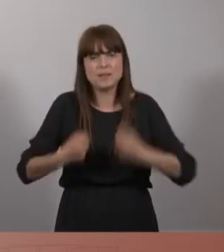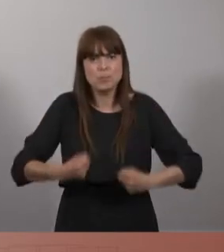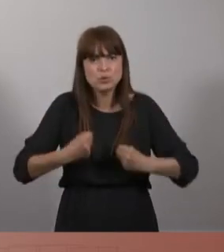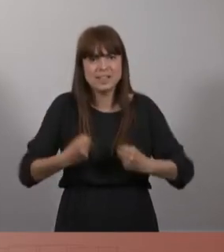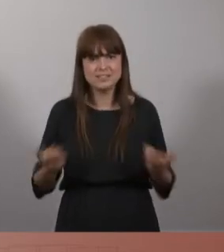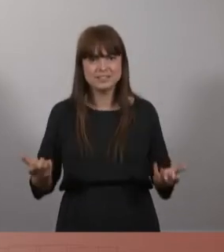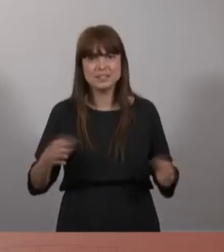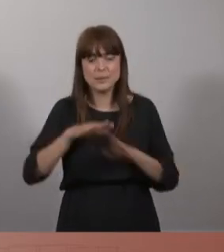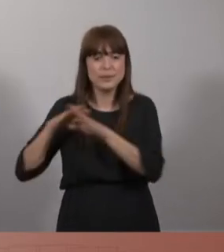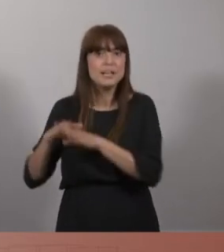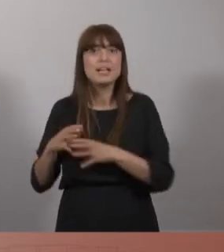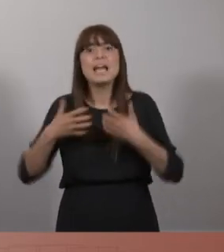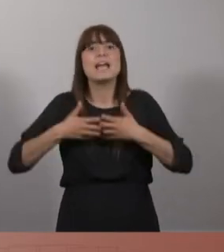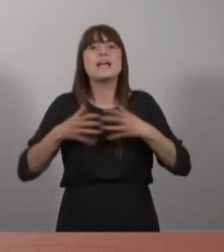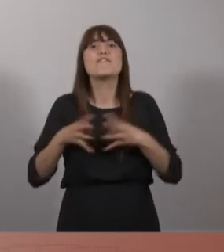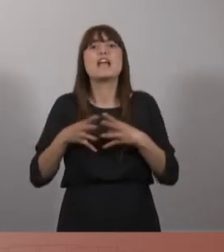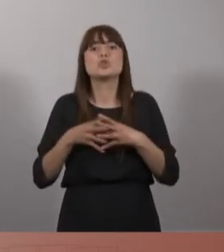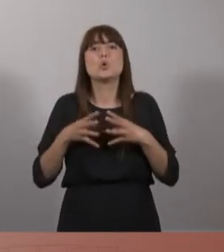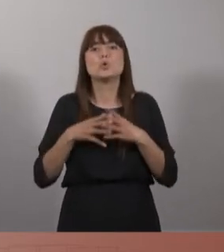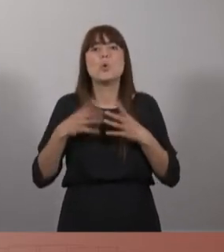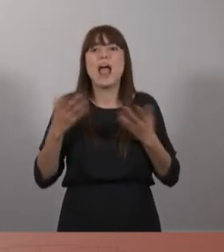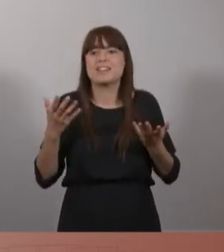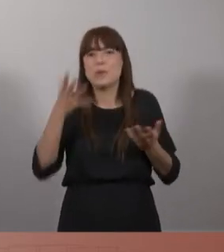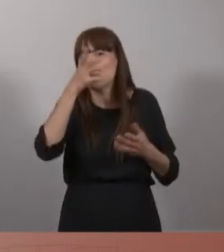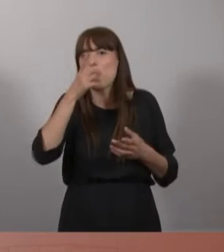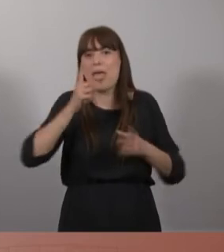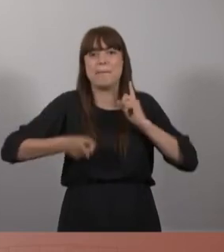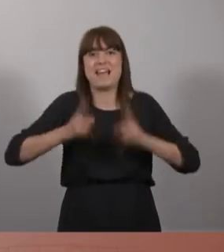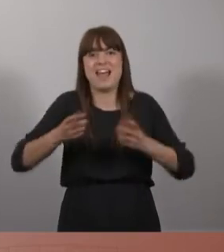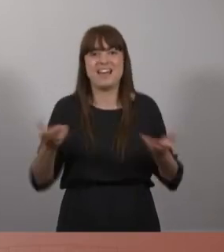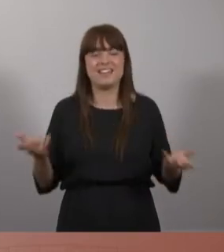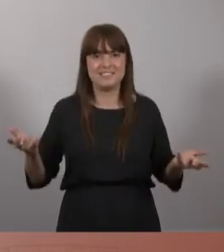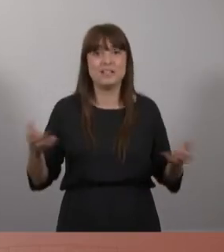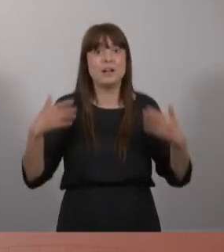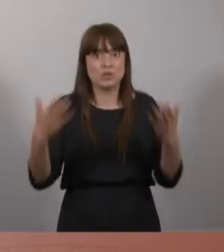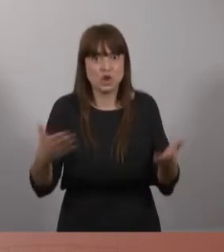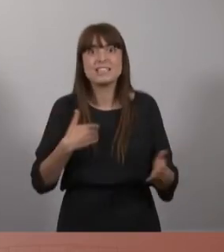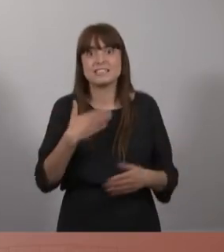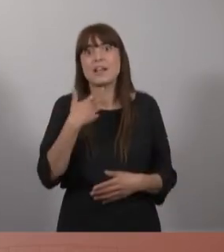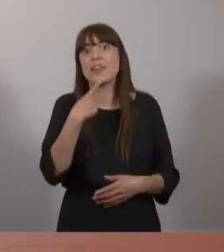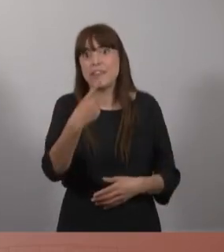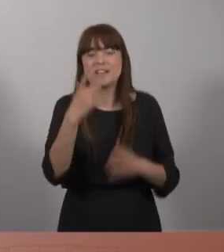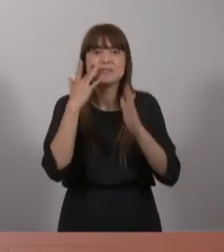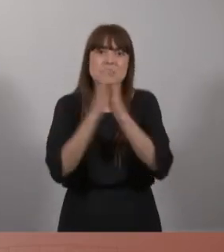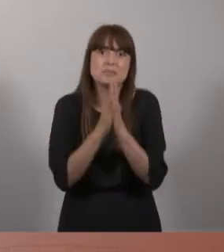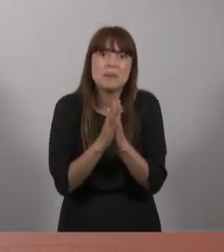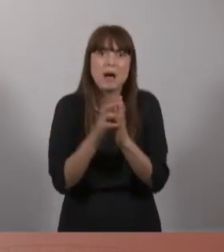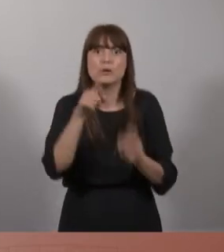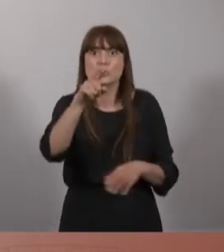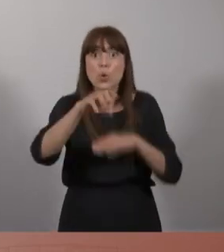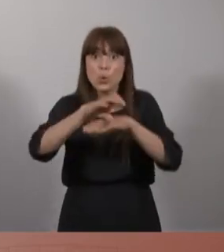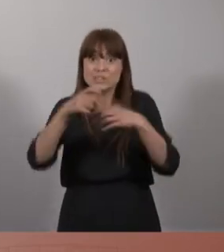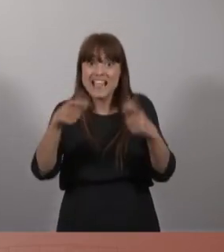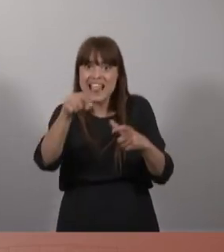infraestructura, no podem anar a l'ús transversal. I, per tant, el que agraïm és que reconsiderin la configuració d